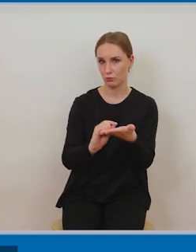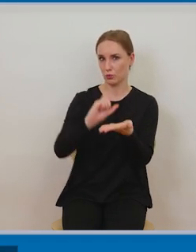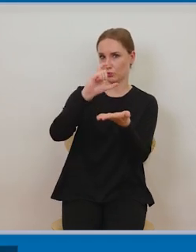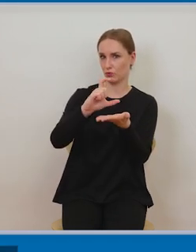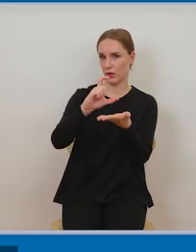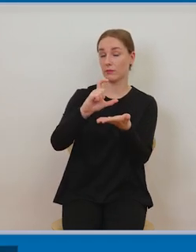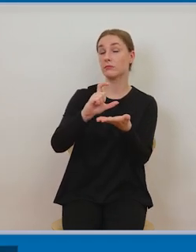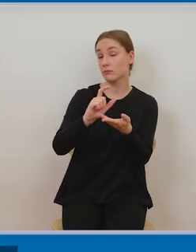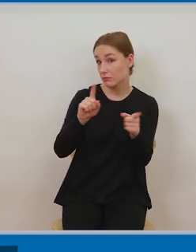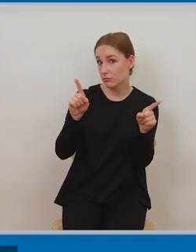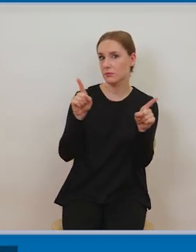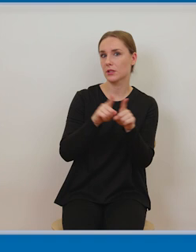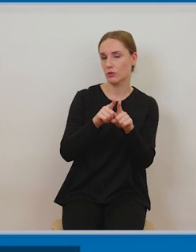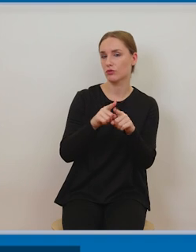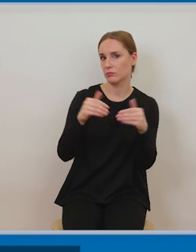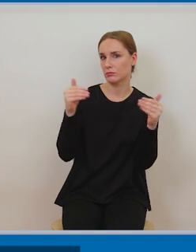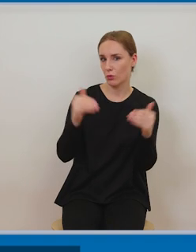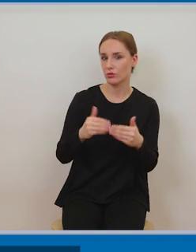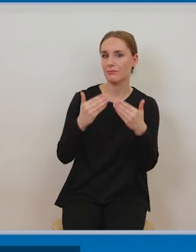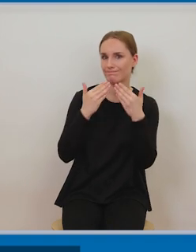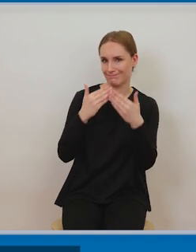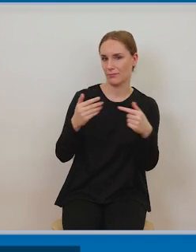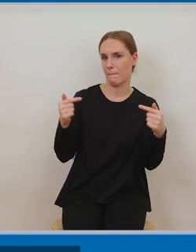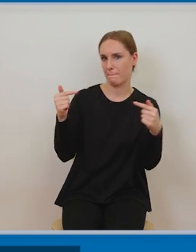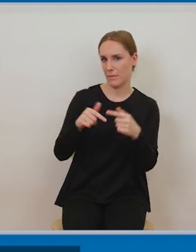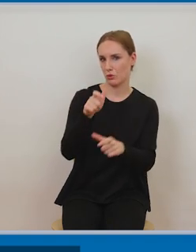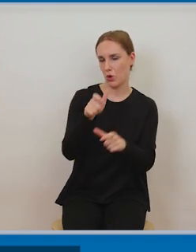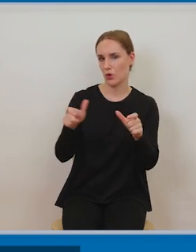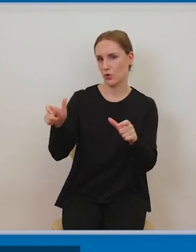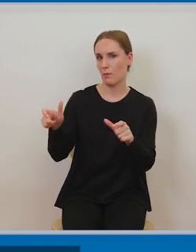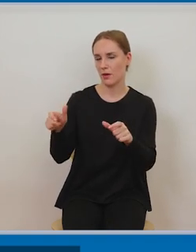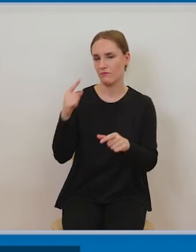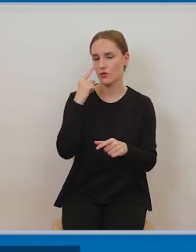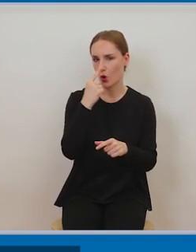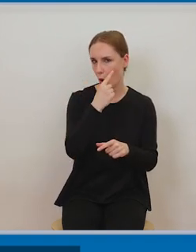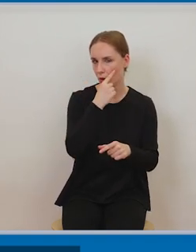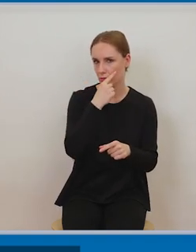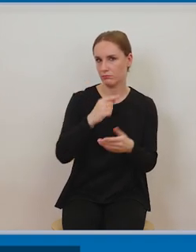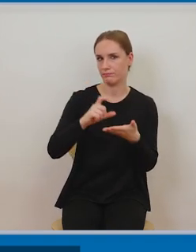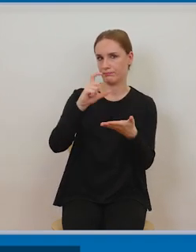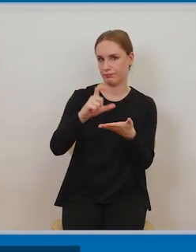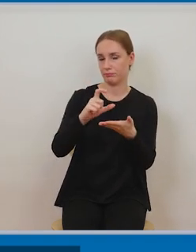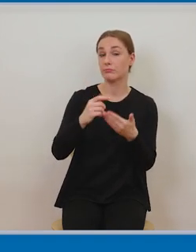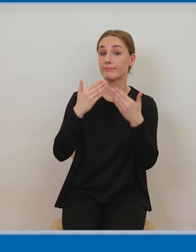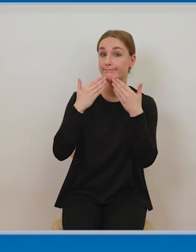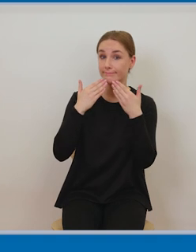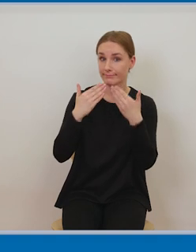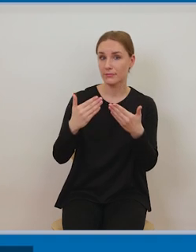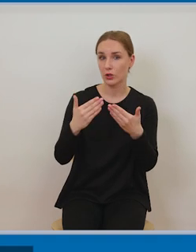niepełnosprawnością słuchową, oczywiście najczęściej przygotowaną wersją to będzie wersja utworu z tłumaczeniem na język mikowy.